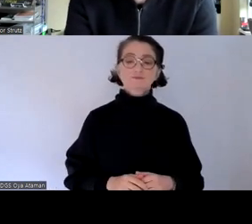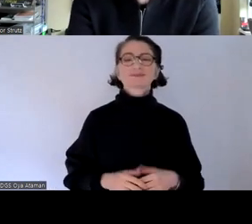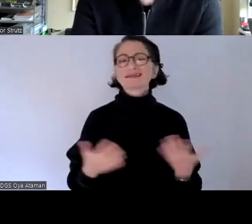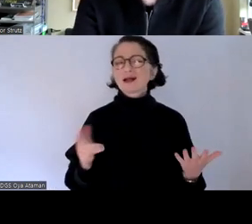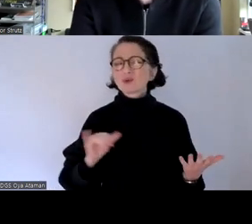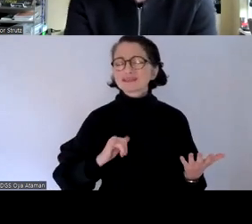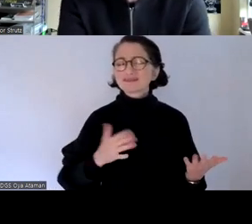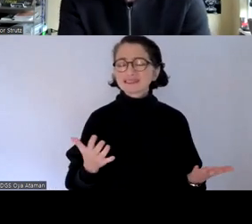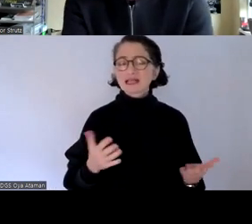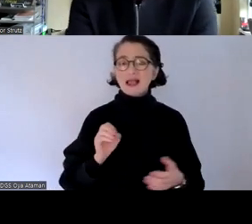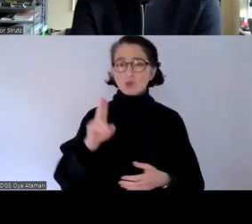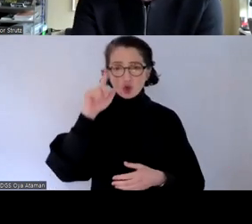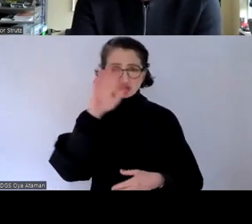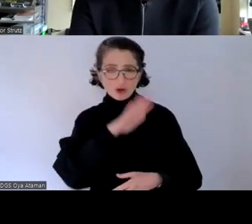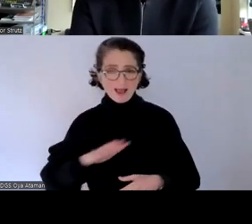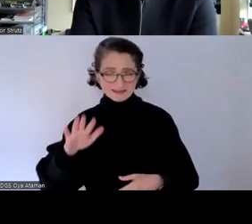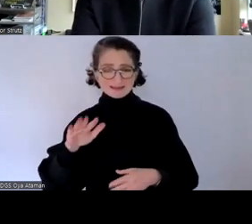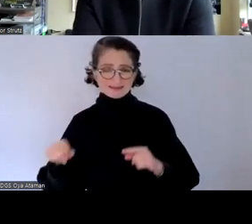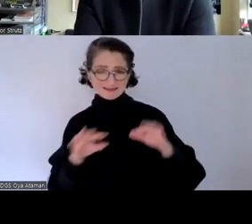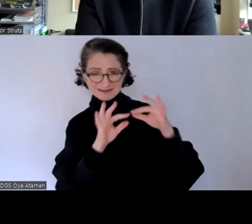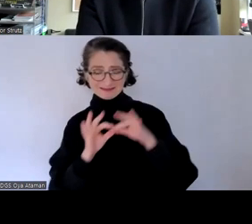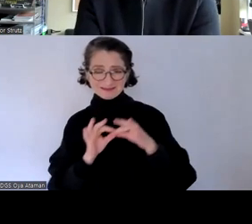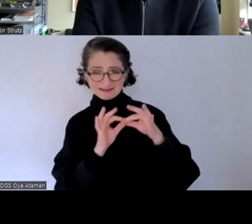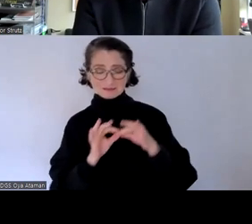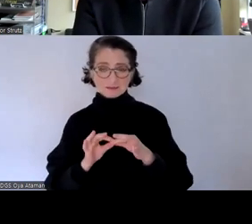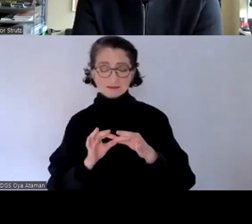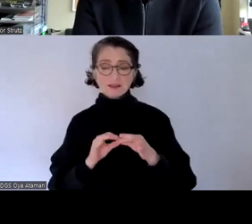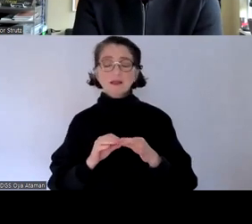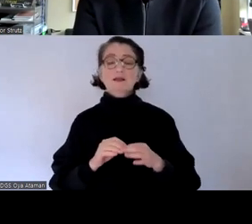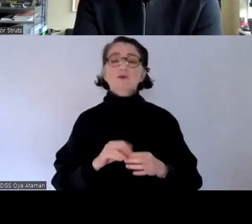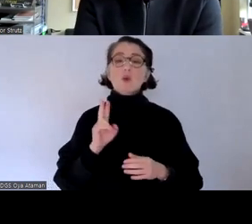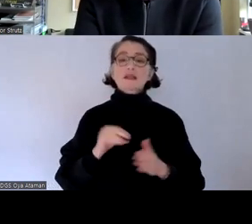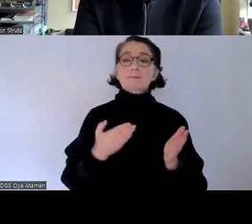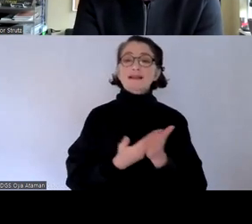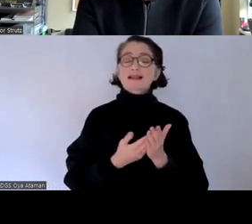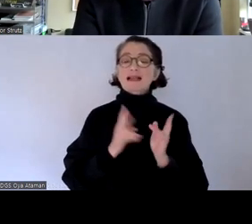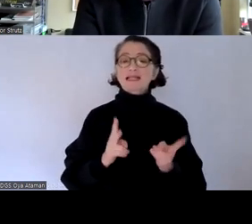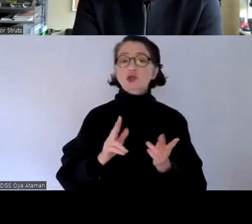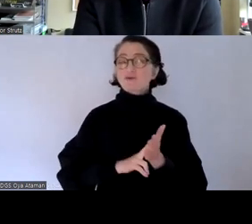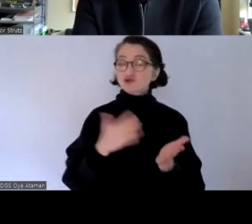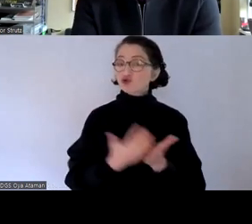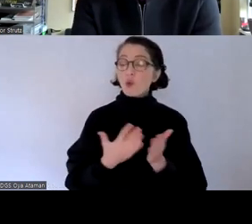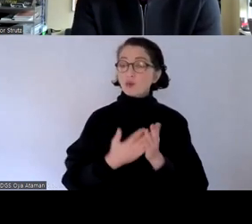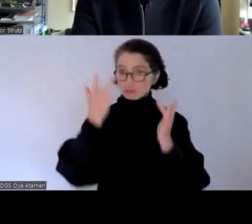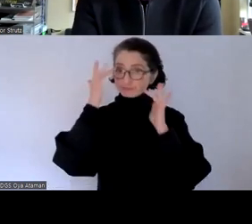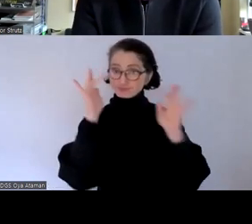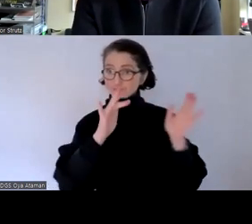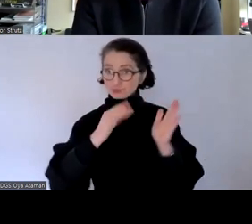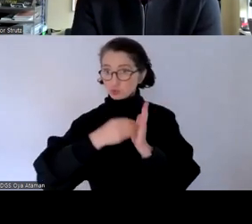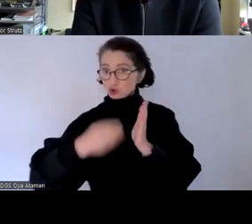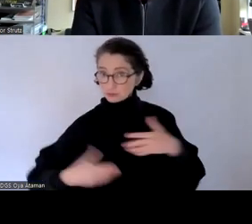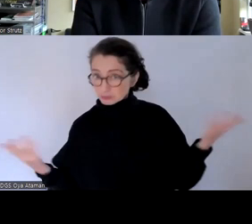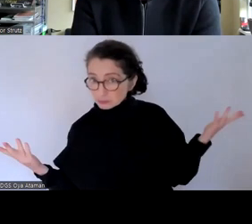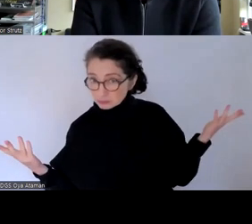dass eben neben deutschland auch die eu die unbehindertenrechtskonvention ratifiziert hat und ja genau unterschrieben hat